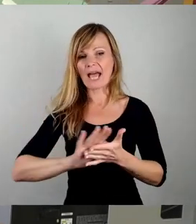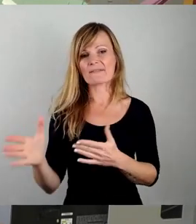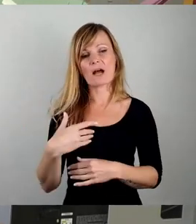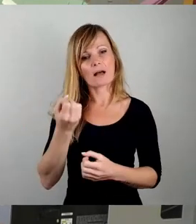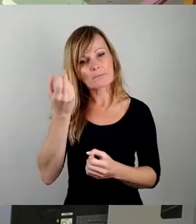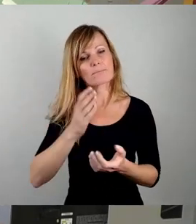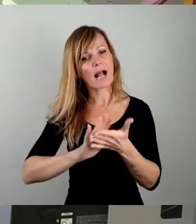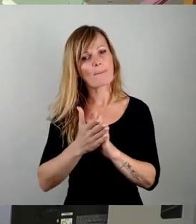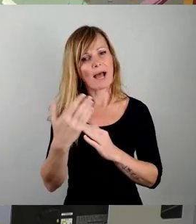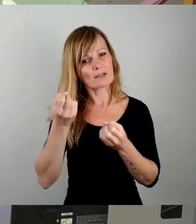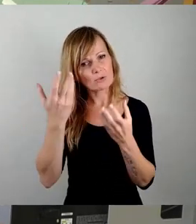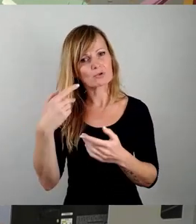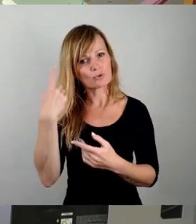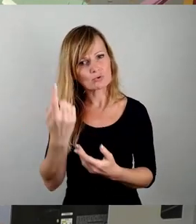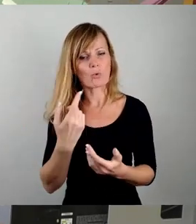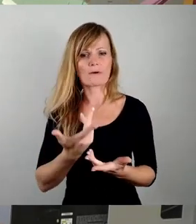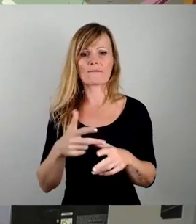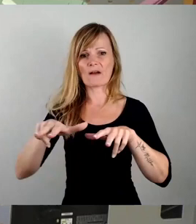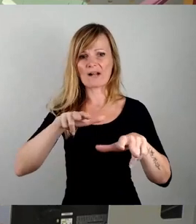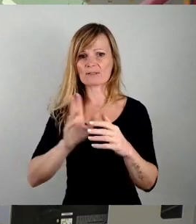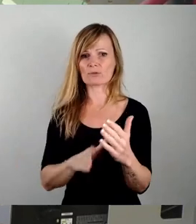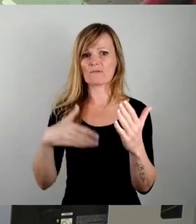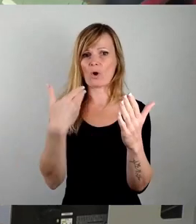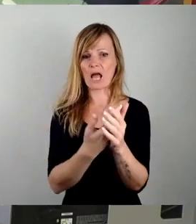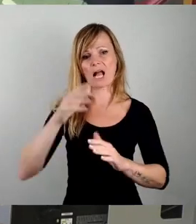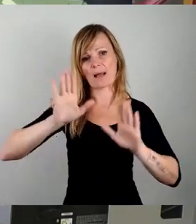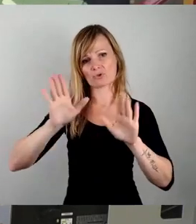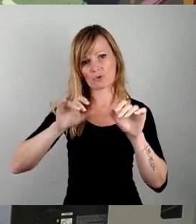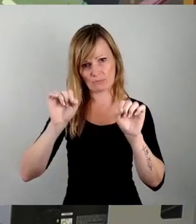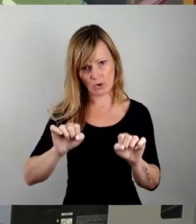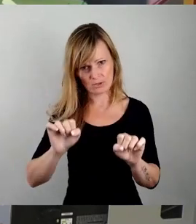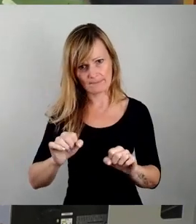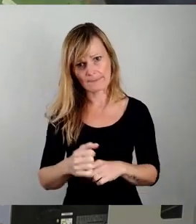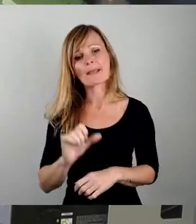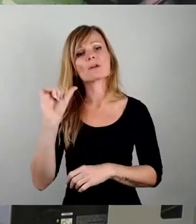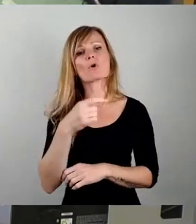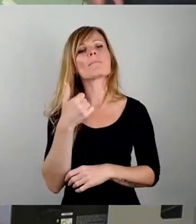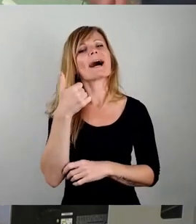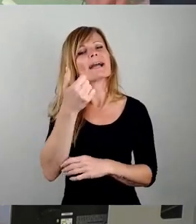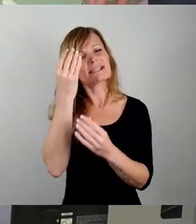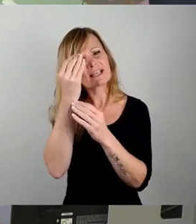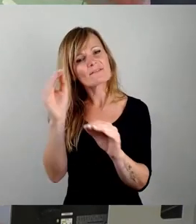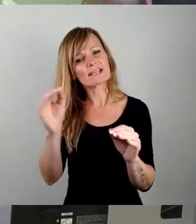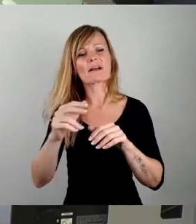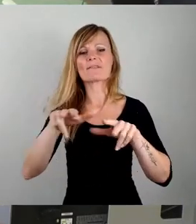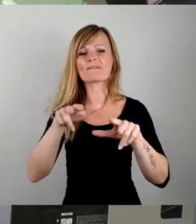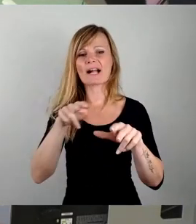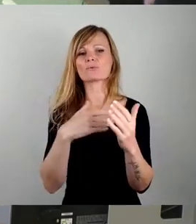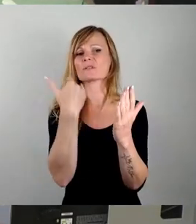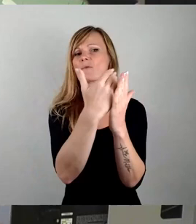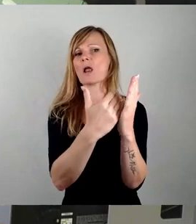die Verwaltungsvorlage abstimmen könnten. Ich möchte noch auf eins darauf hinweisen, die Verwaltungsvorlage sieht ja vor,